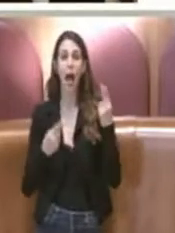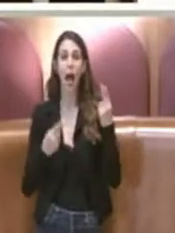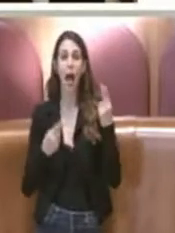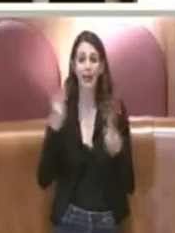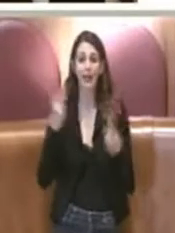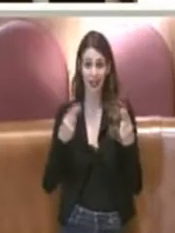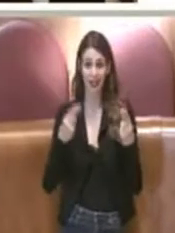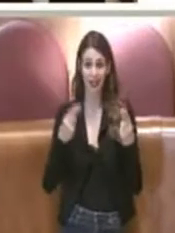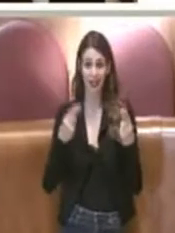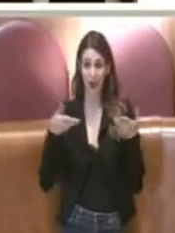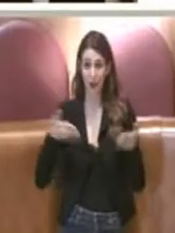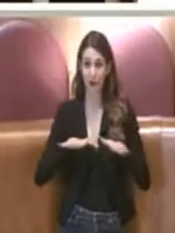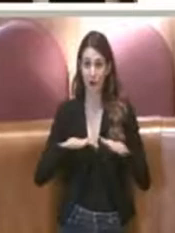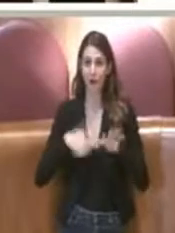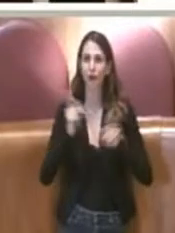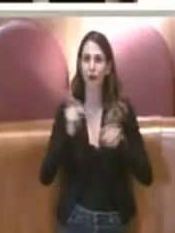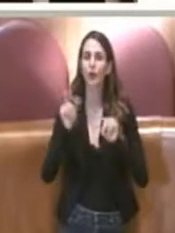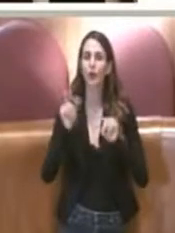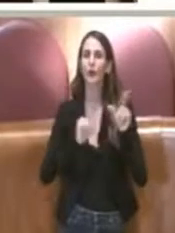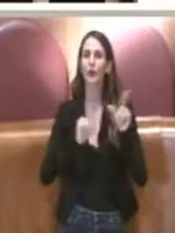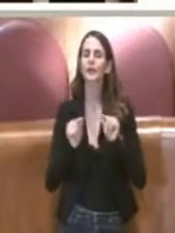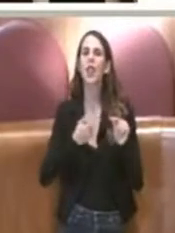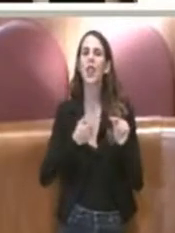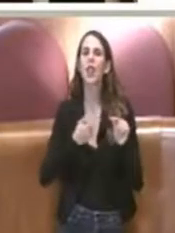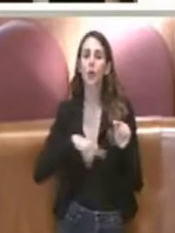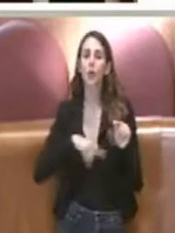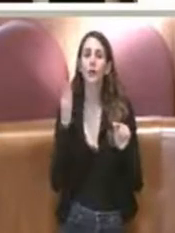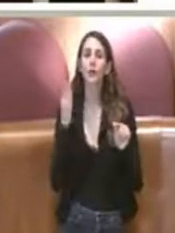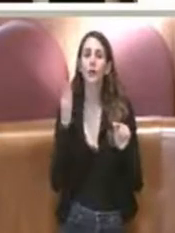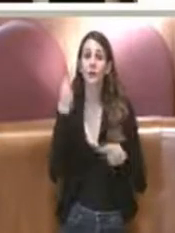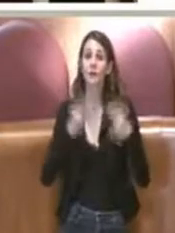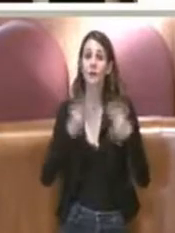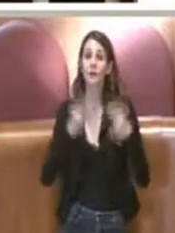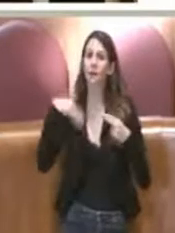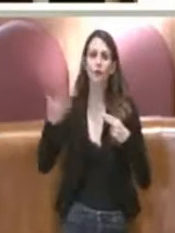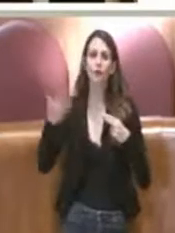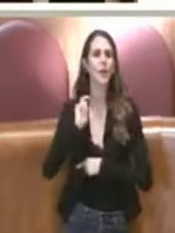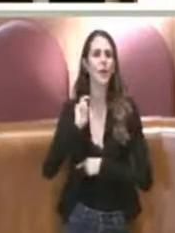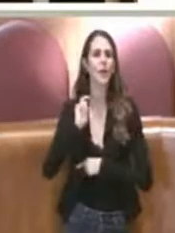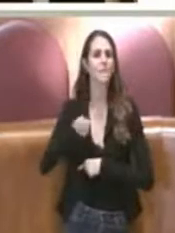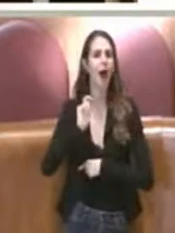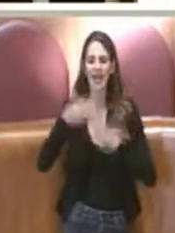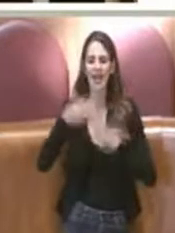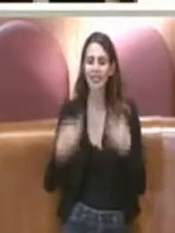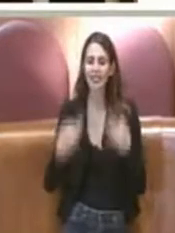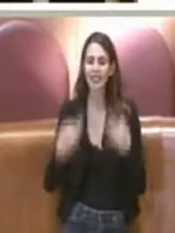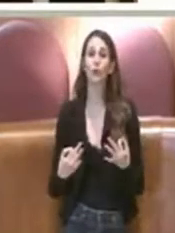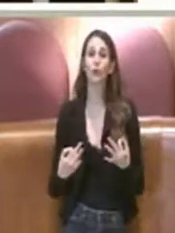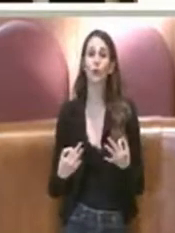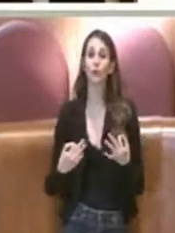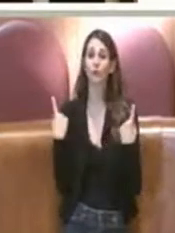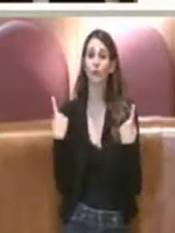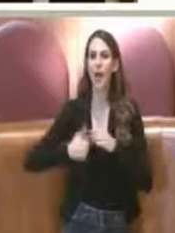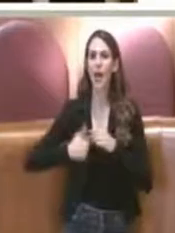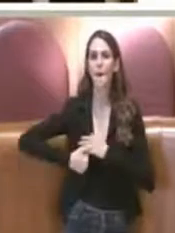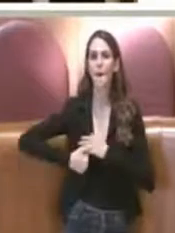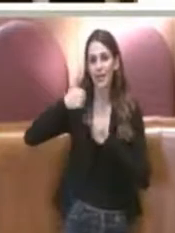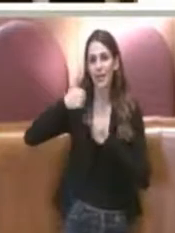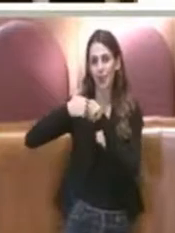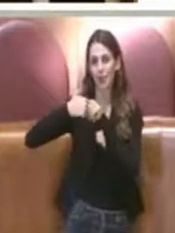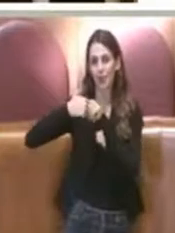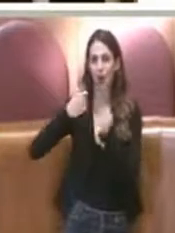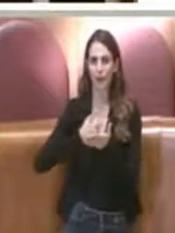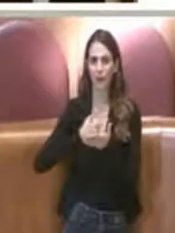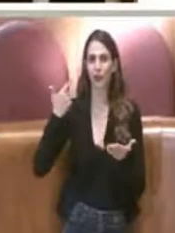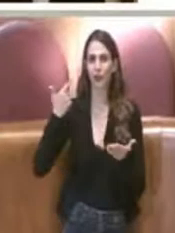interessante da proporre. Noi i debiti fuori bilancio li paghiamo, questa è la prima cosa importante.